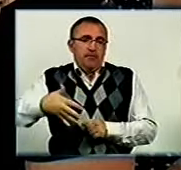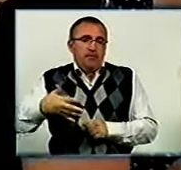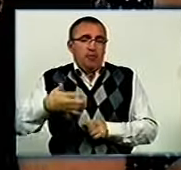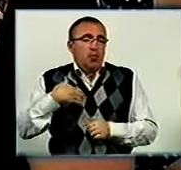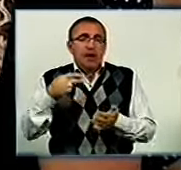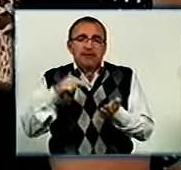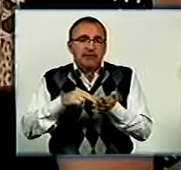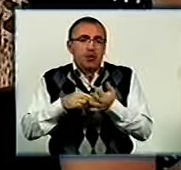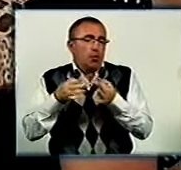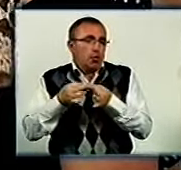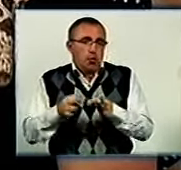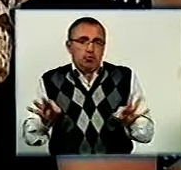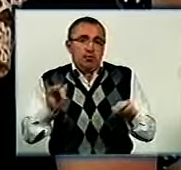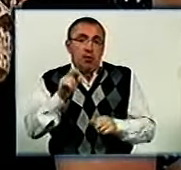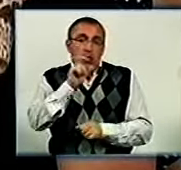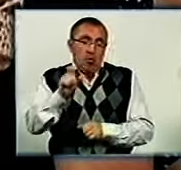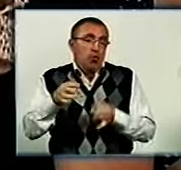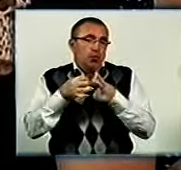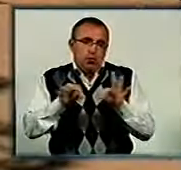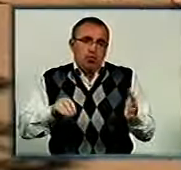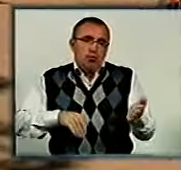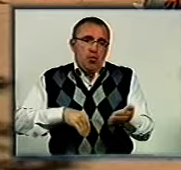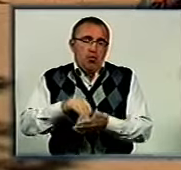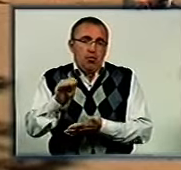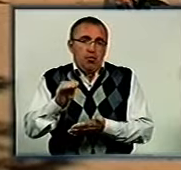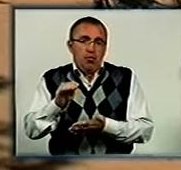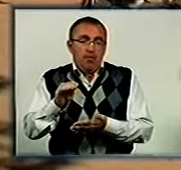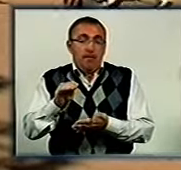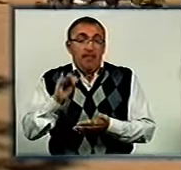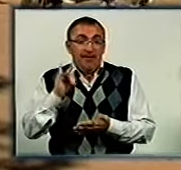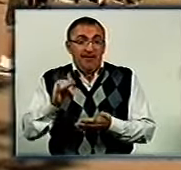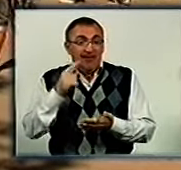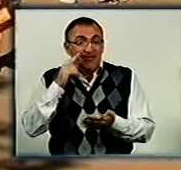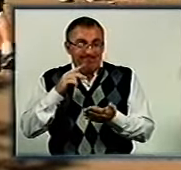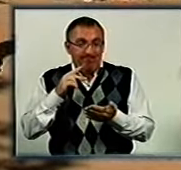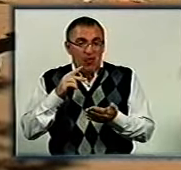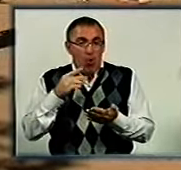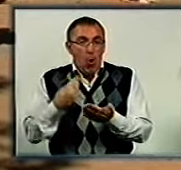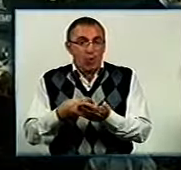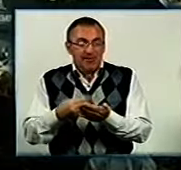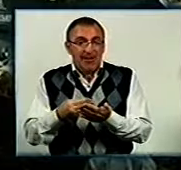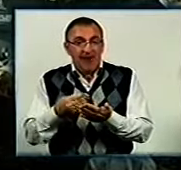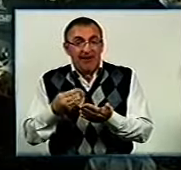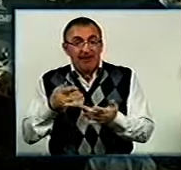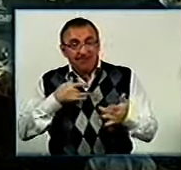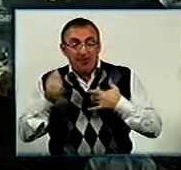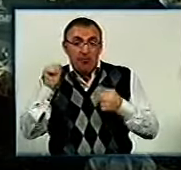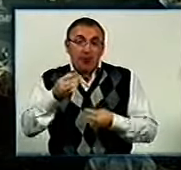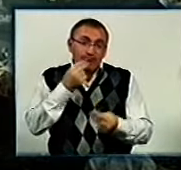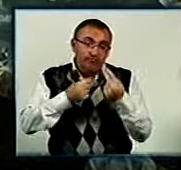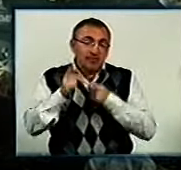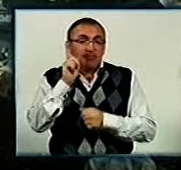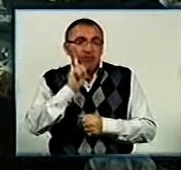нас ціни доступні і людям доступно купити. Ну, а ті поціновувачі театрального мистецтва, які зголодніли, могли підкріпитися